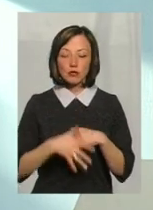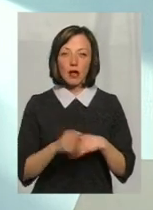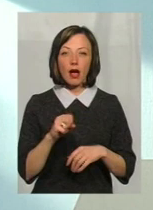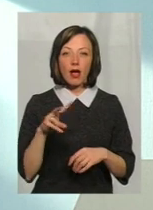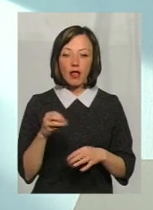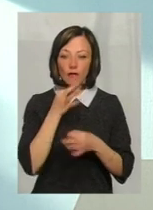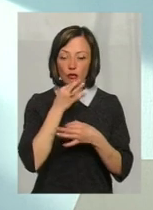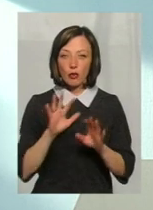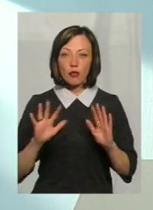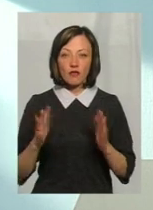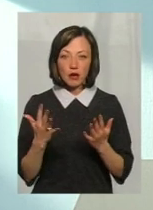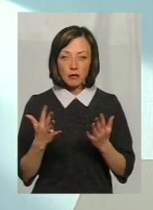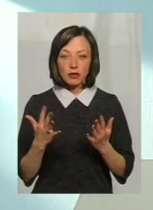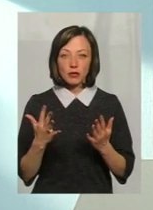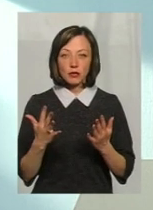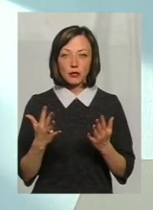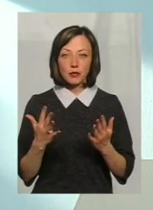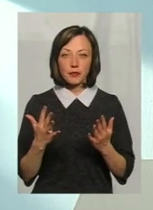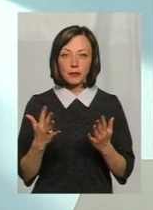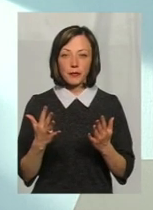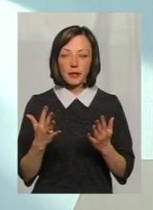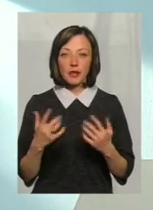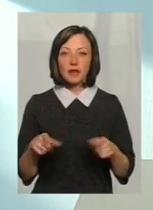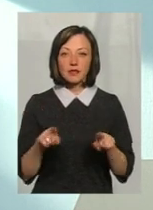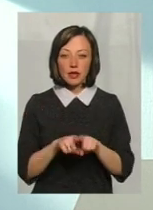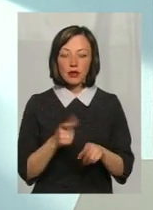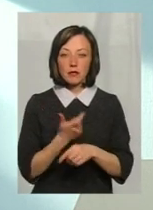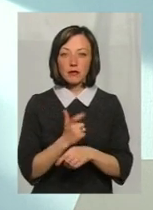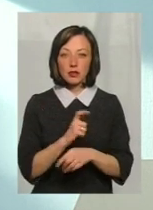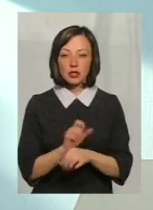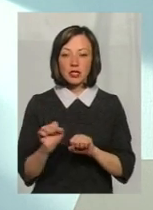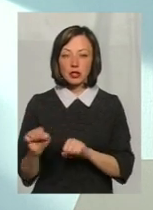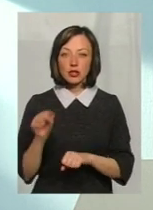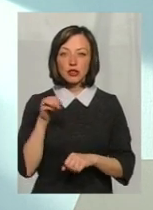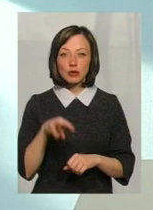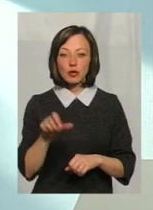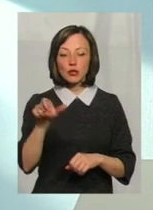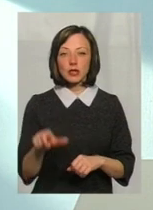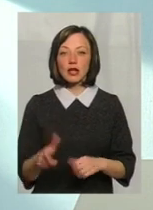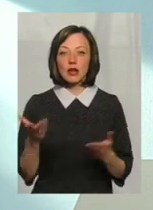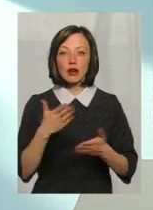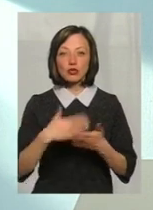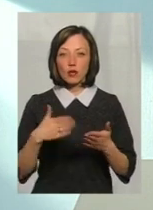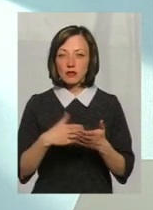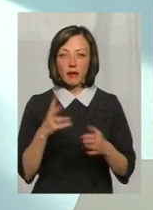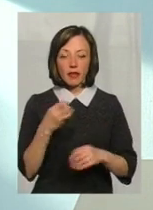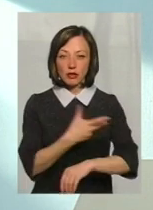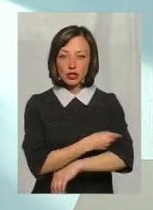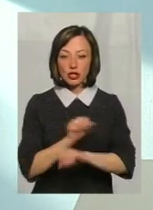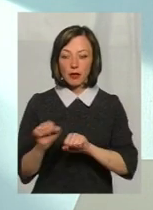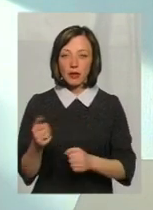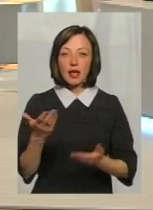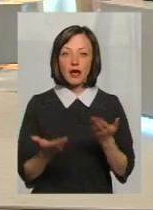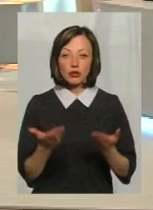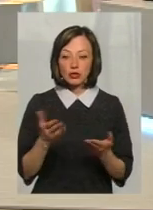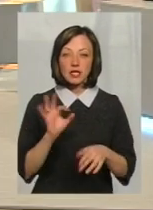в будь-якому випадку вона все рівно більше захищена, ніж та людина, яка зовсім не щеплена. навіть, якщо вона